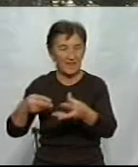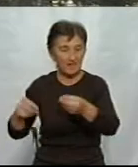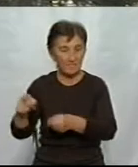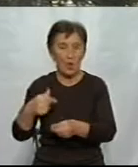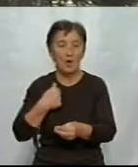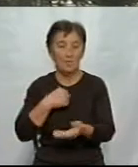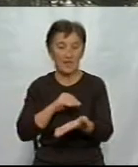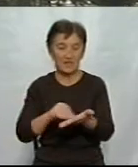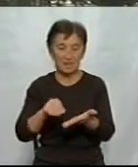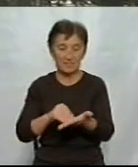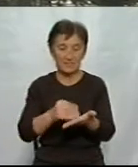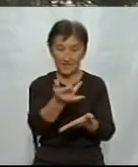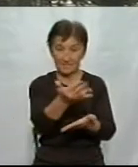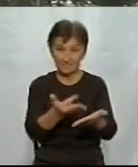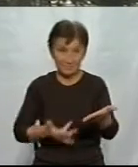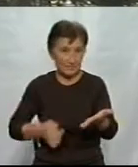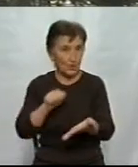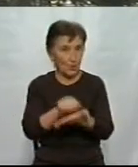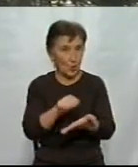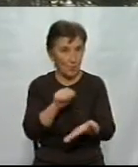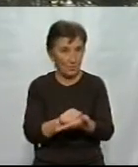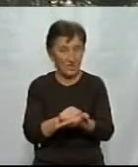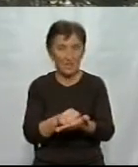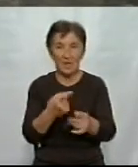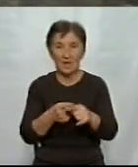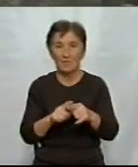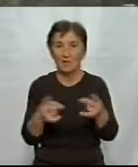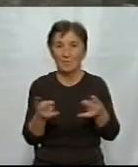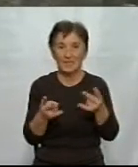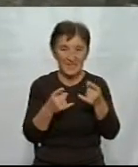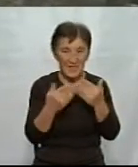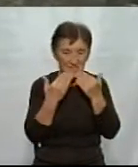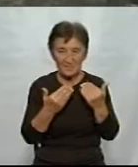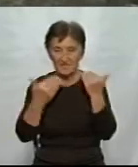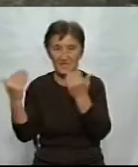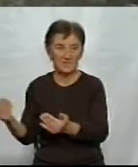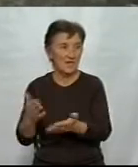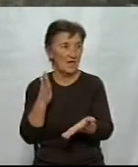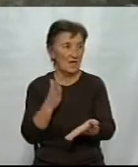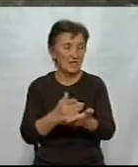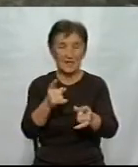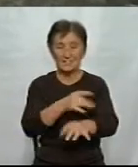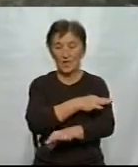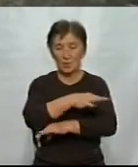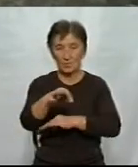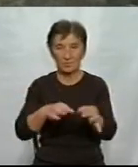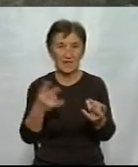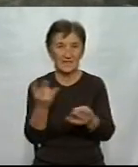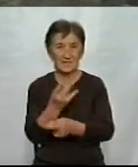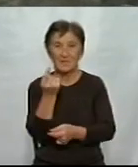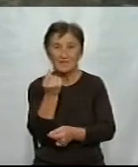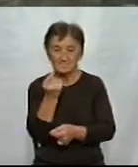написали їм перелік документів, з якими необхідно звернутися до міської ради. Є готовий проєкт, який необхідно трохи відкоригувати.